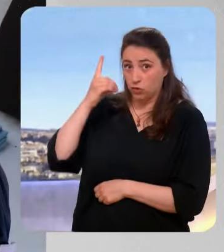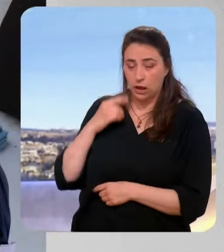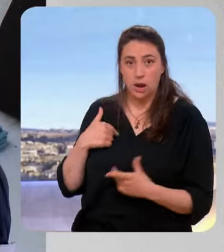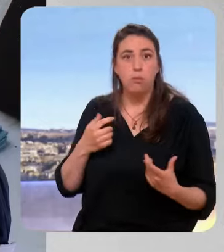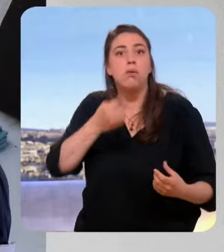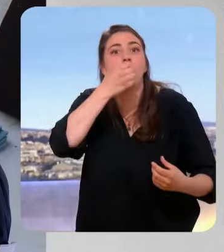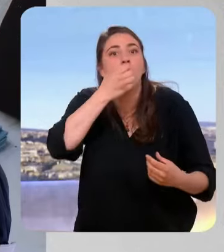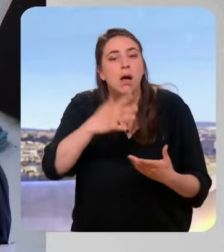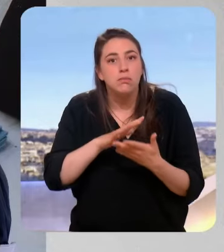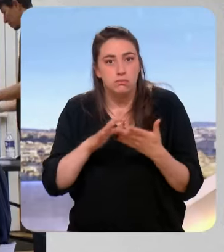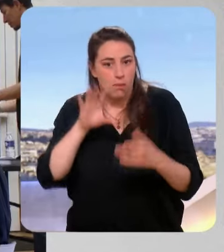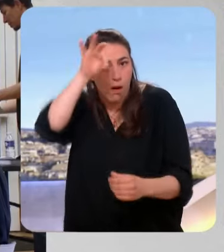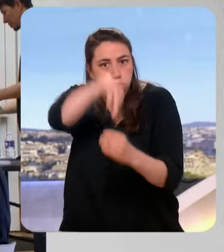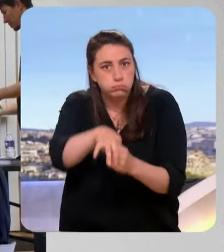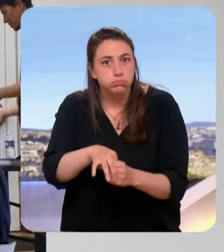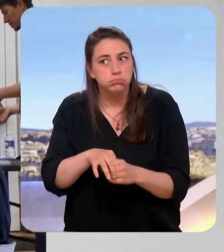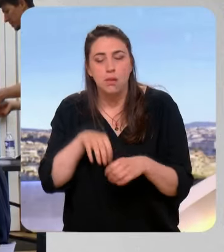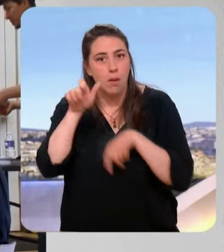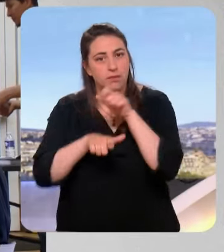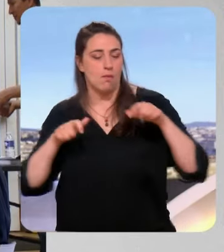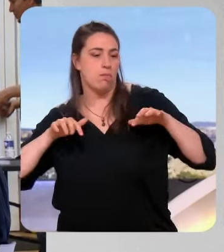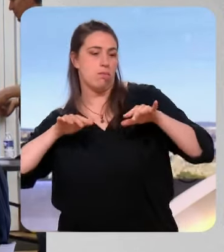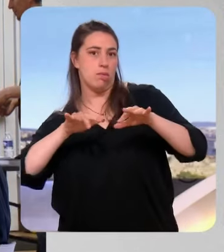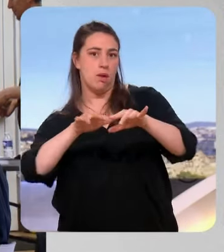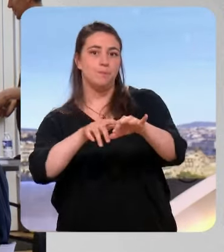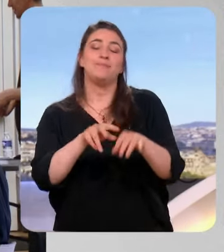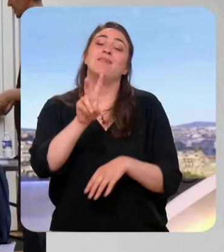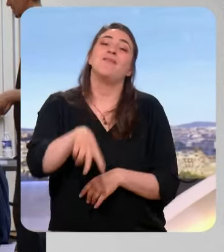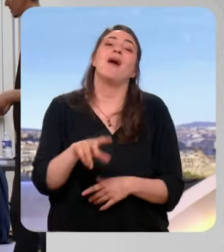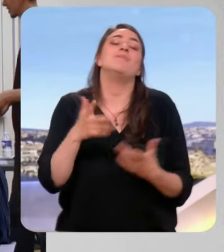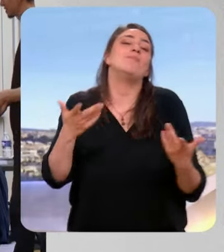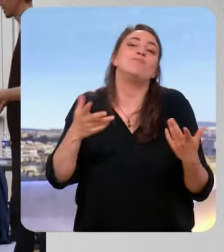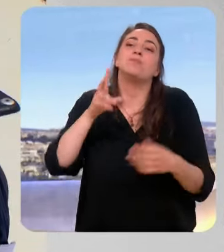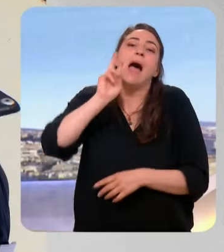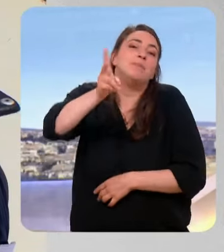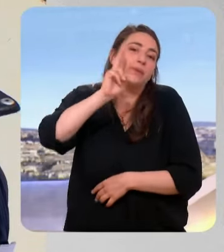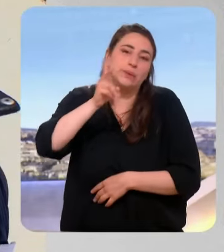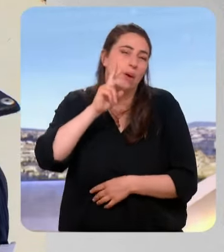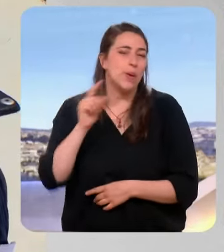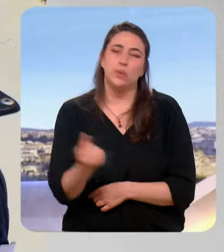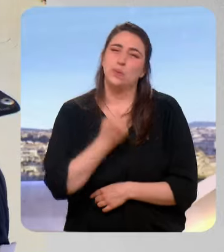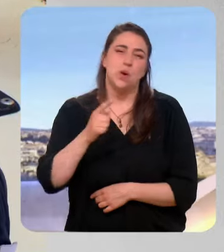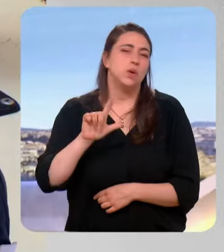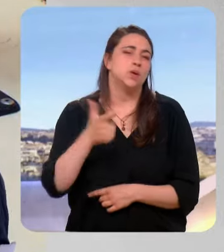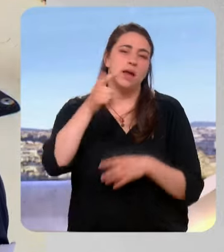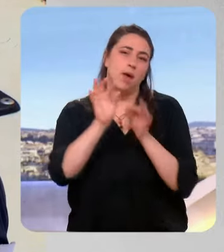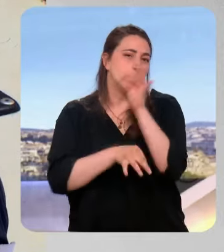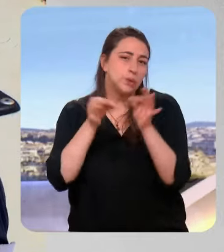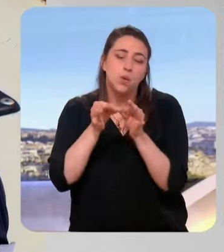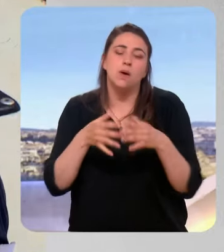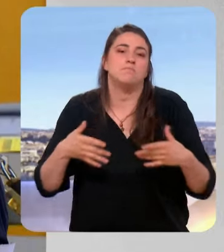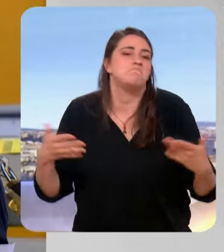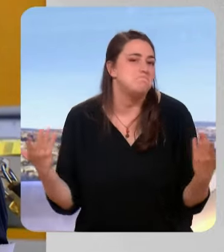tour, pour des élections législatives, on mesure une baisse de la participation, je dis bien traditionnellement. Traditionnellement. – ? Parce que toute une partie des Français se retrouve